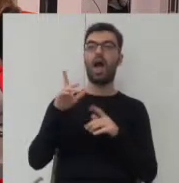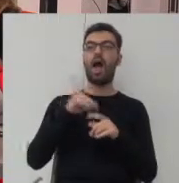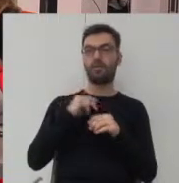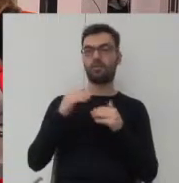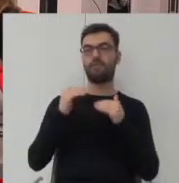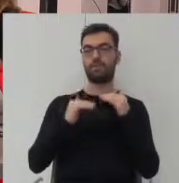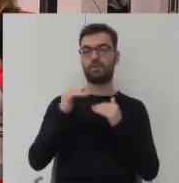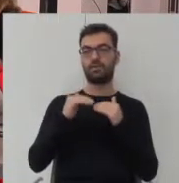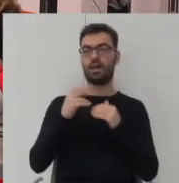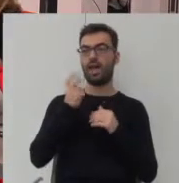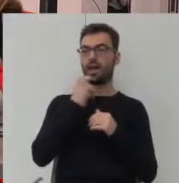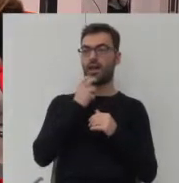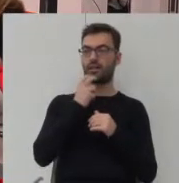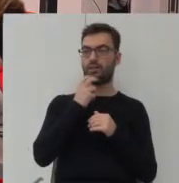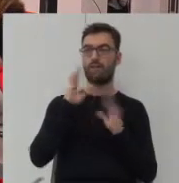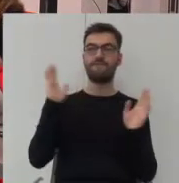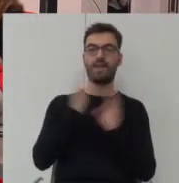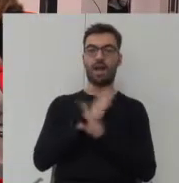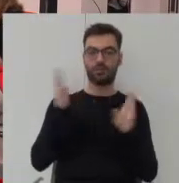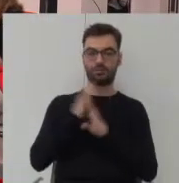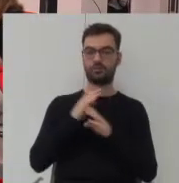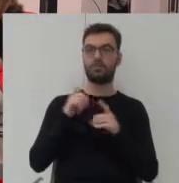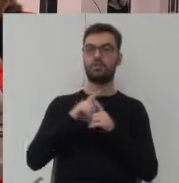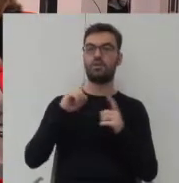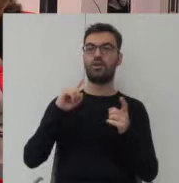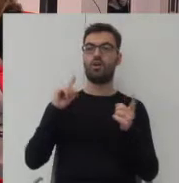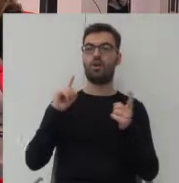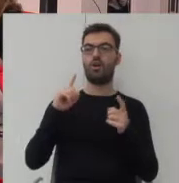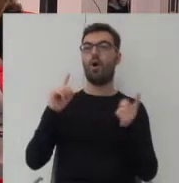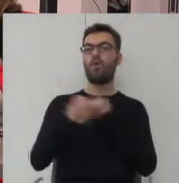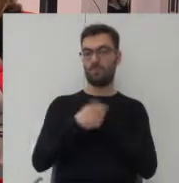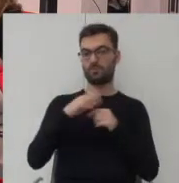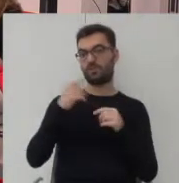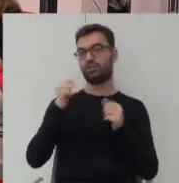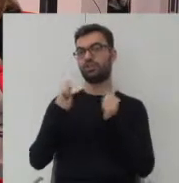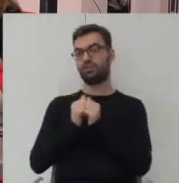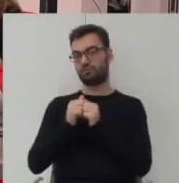energią wiatru, która ma odwrotne ekstrema w ciągu roku.